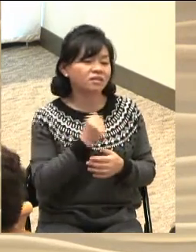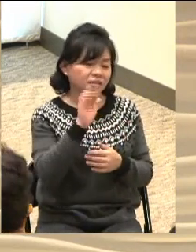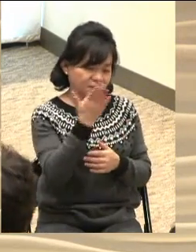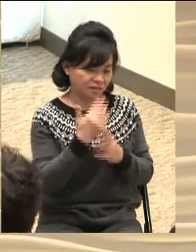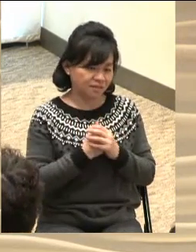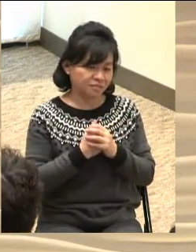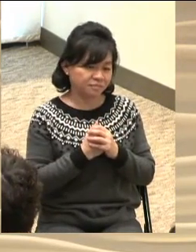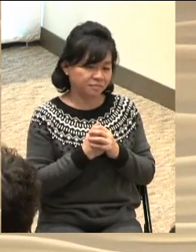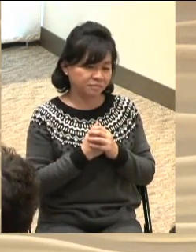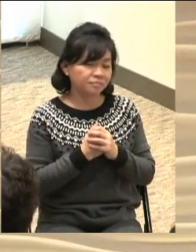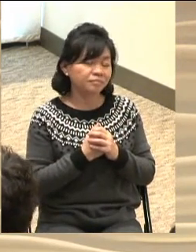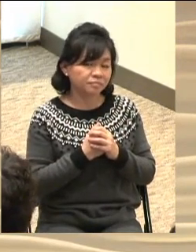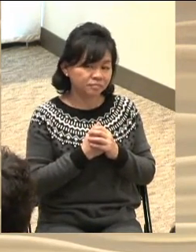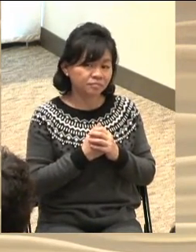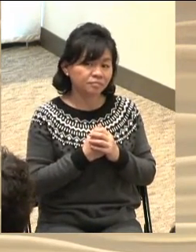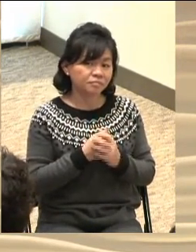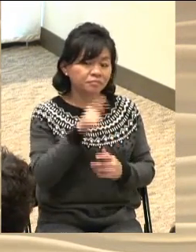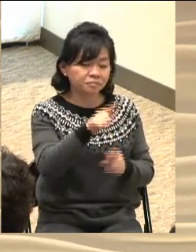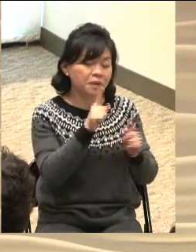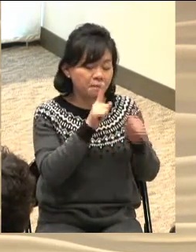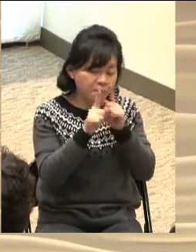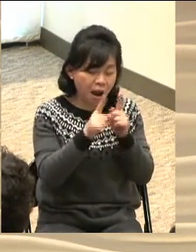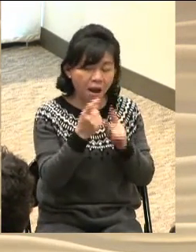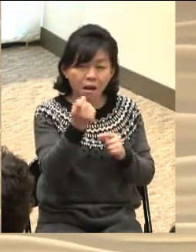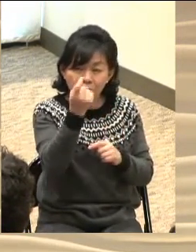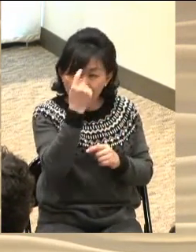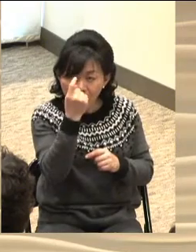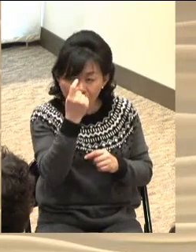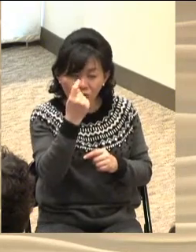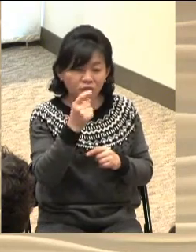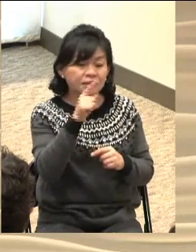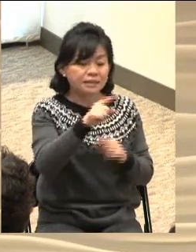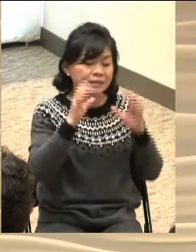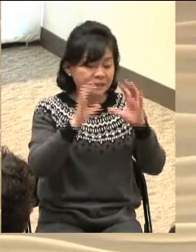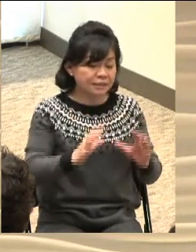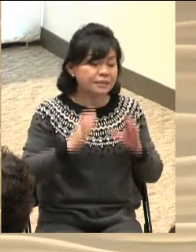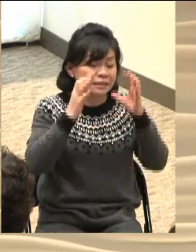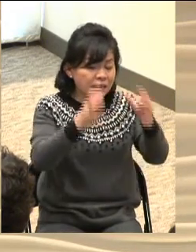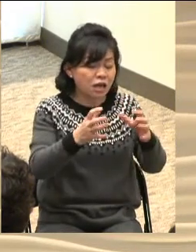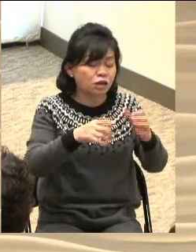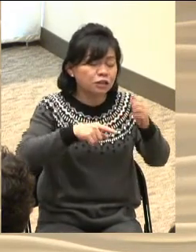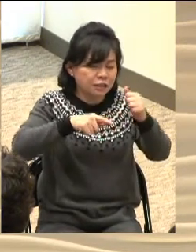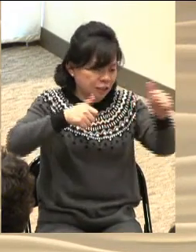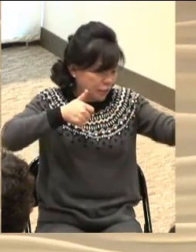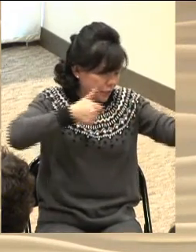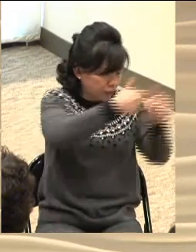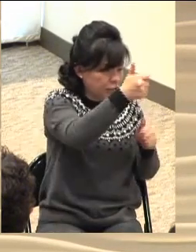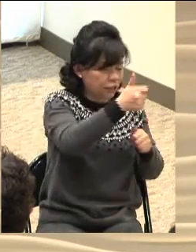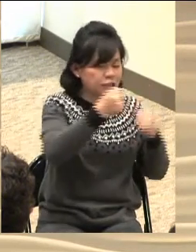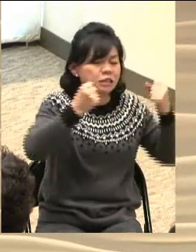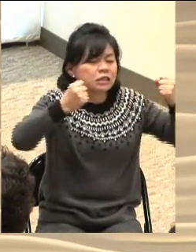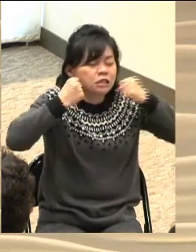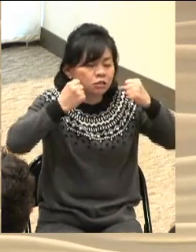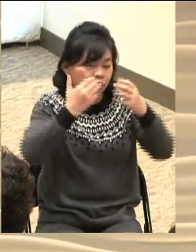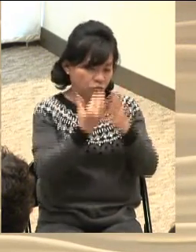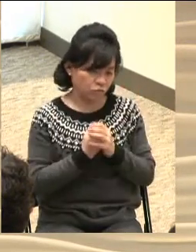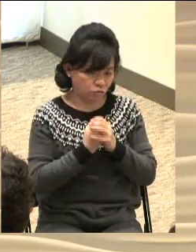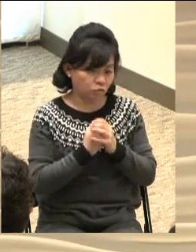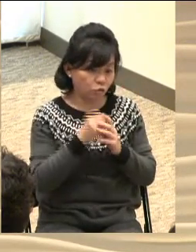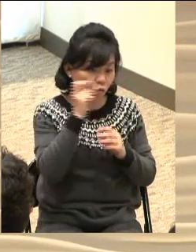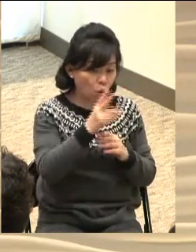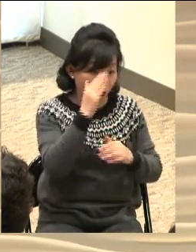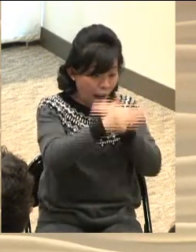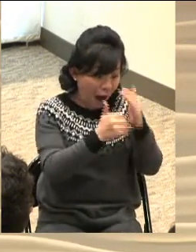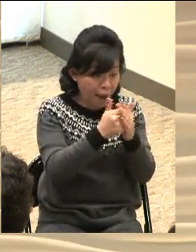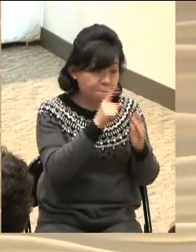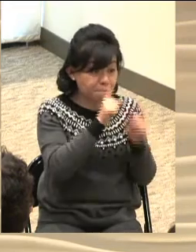배우는 이유가 무엇입니까? 그 말씀이 우리에게 세상을 이길 기쁨을 주기 때문입니다 그 말씀을 믿을 때에 우리